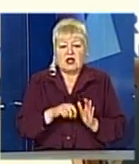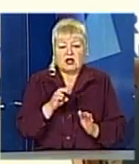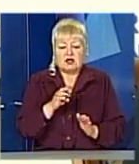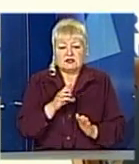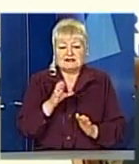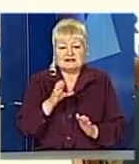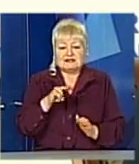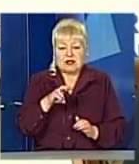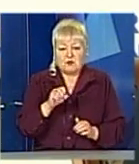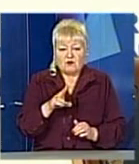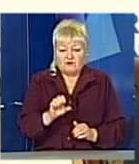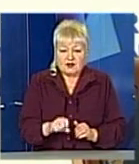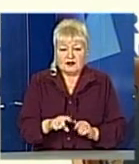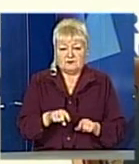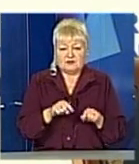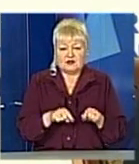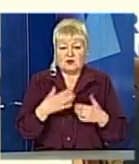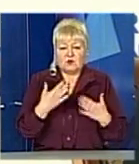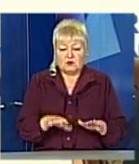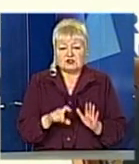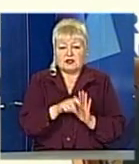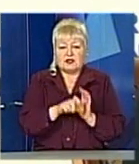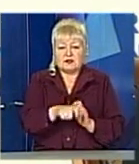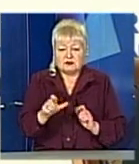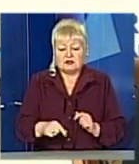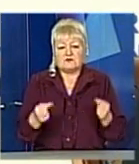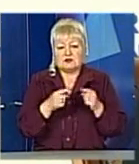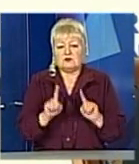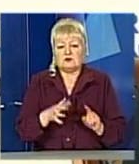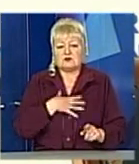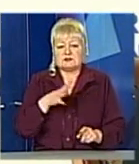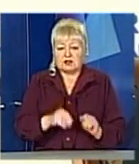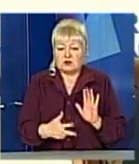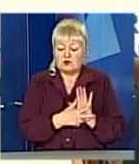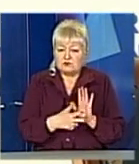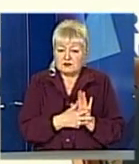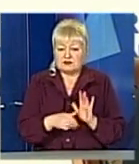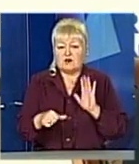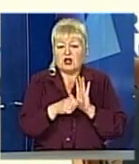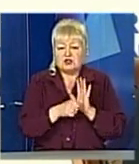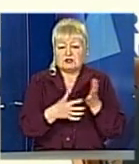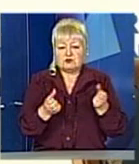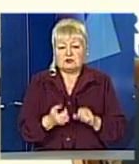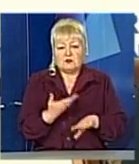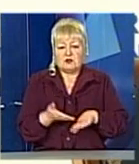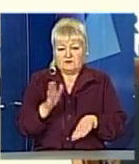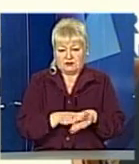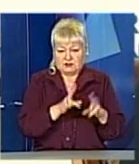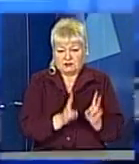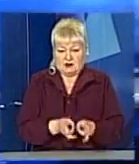Наслідок чого вісім гірників вже встановлено, що вони загинули. Ще шість осіб отримали тяжкі травми.